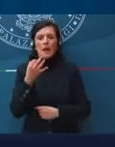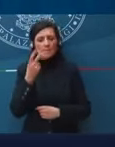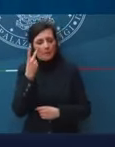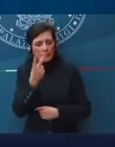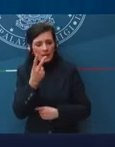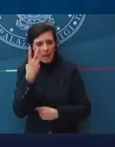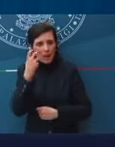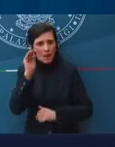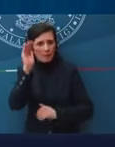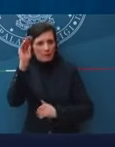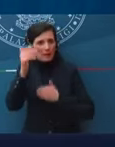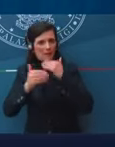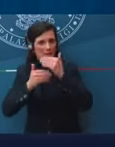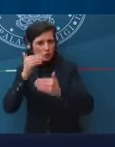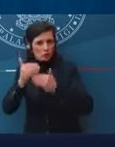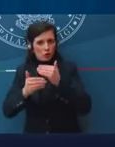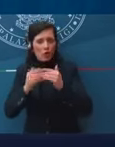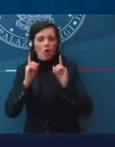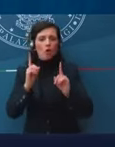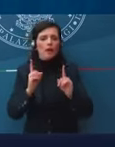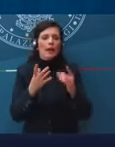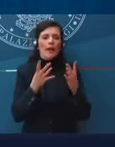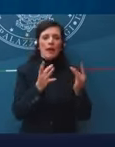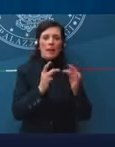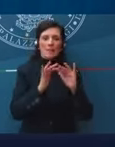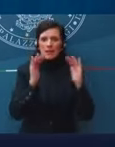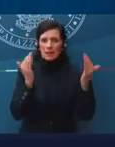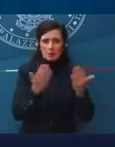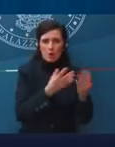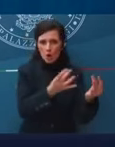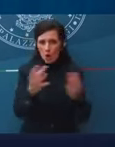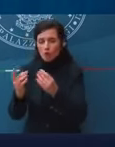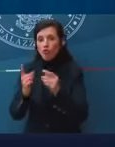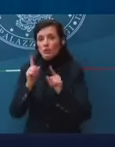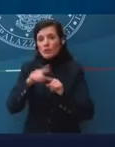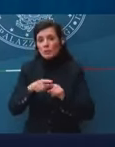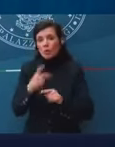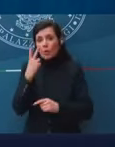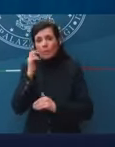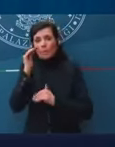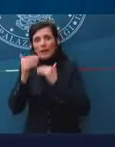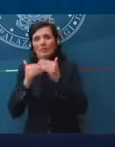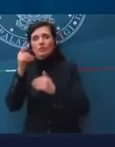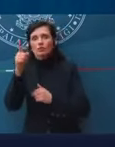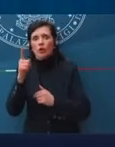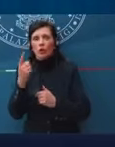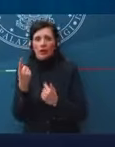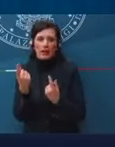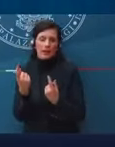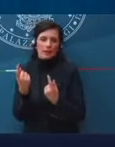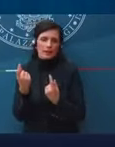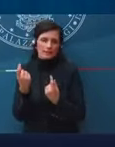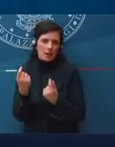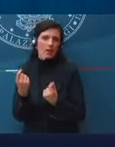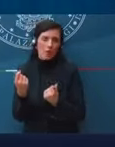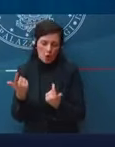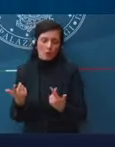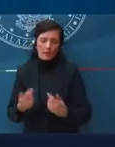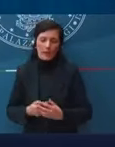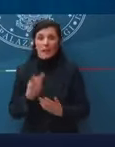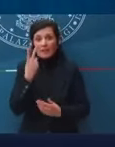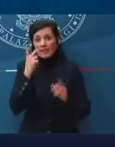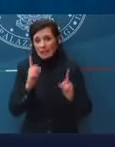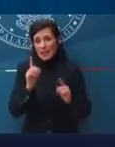sia epidemiologiche, sia economiche. Quindi poi vedremo, ecco. Prego.